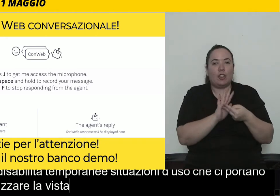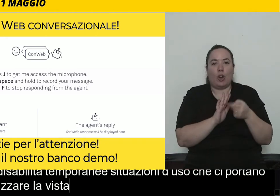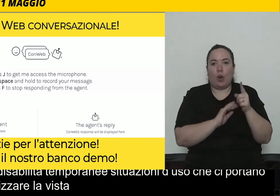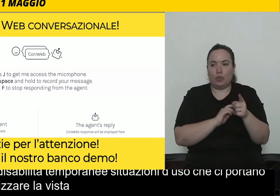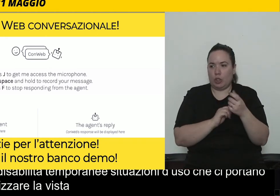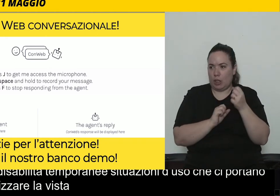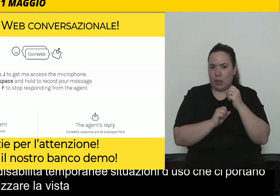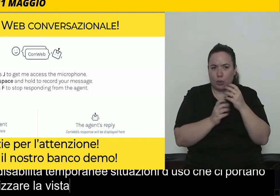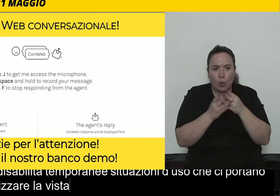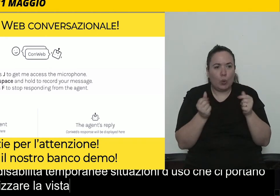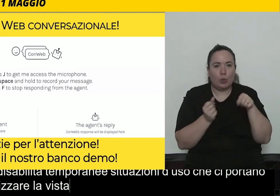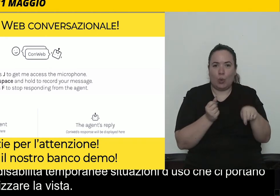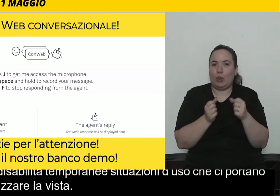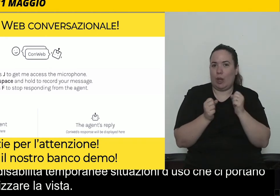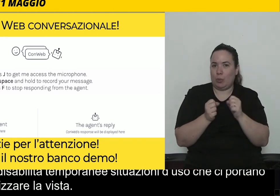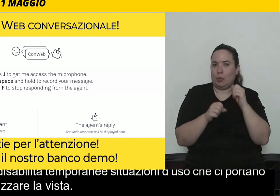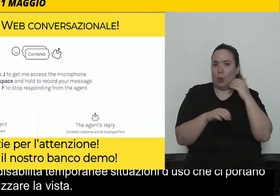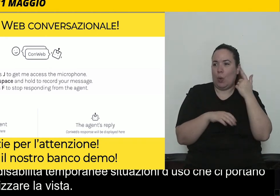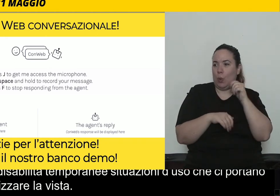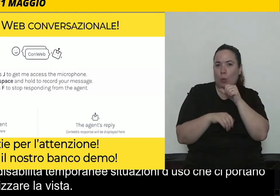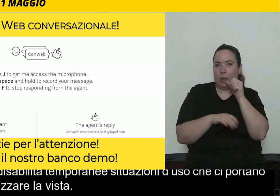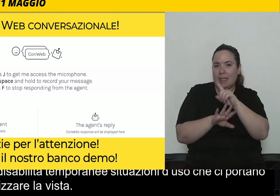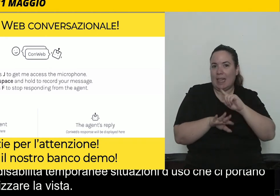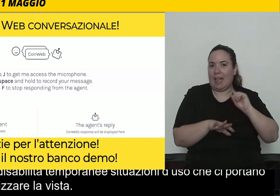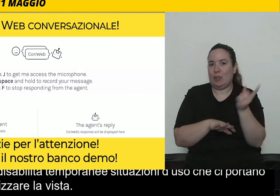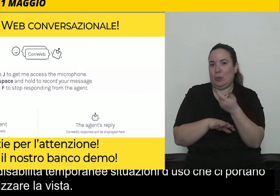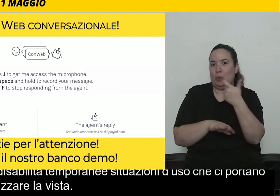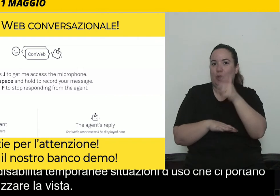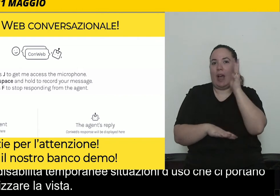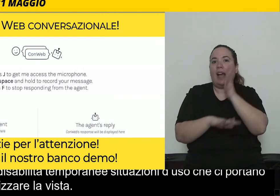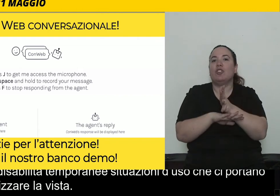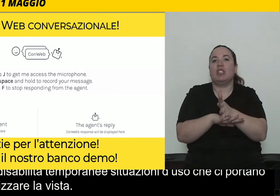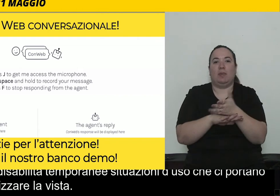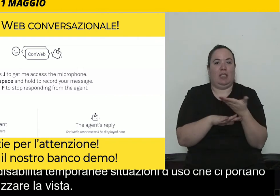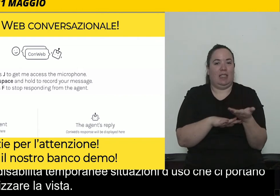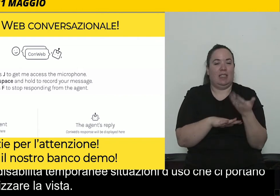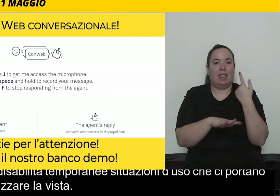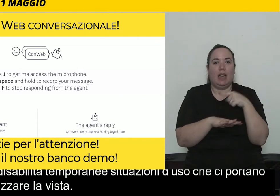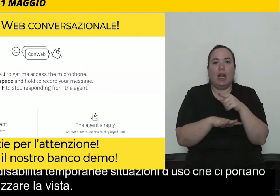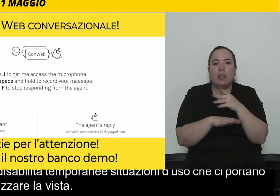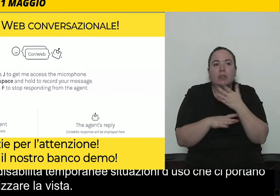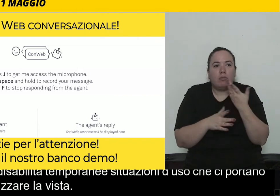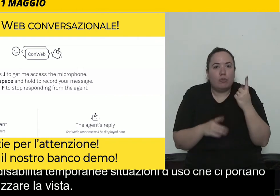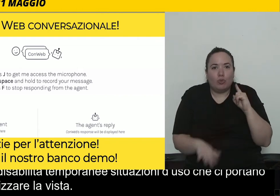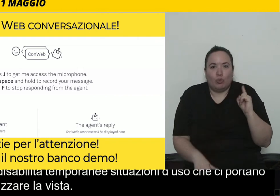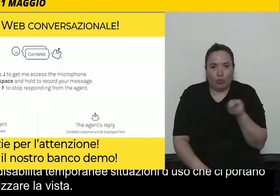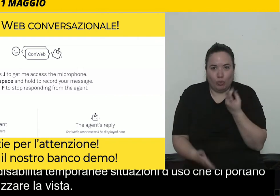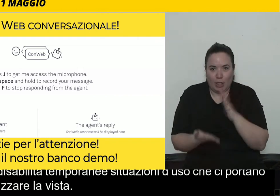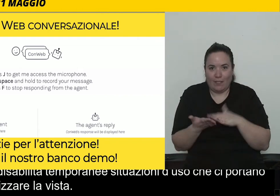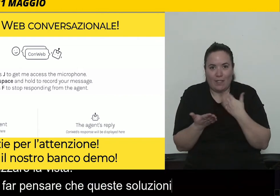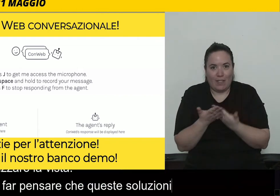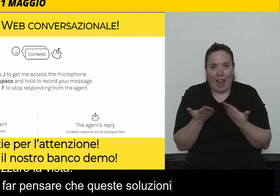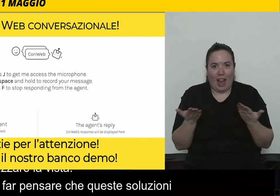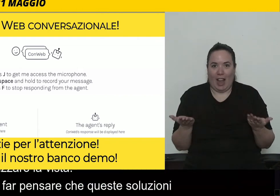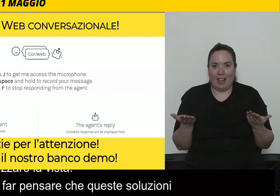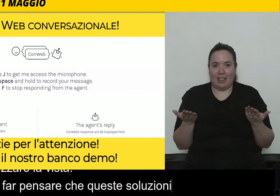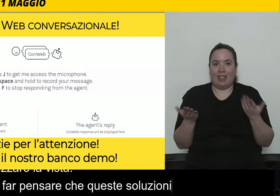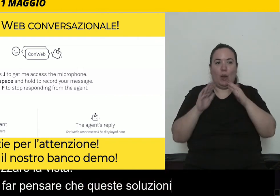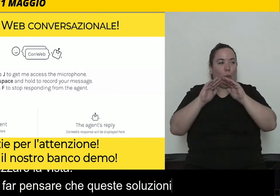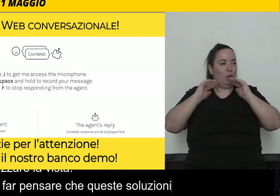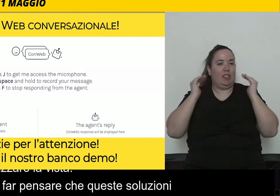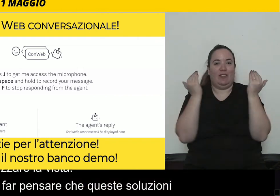queste, tutte le soluzioni che vanno incontro all'accessibilità, possono essere soluzioni che hanno benefici per tutti, benefici in modo